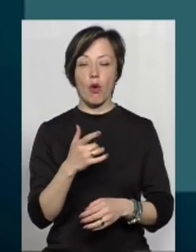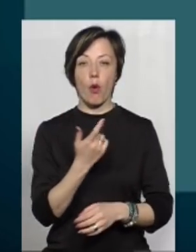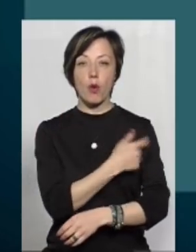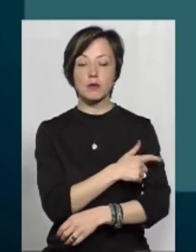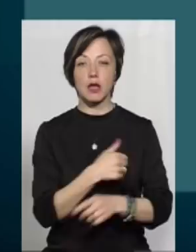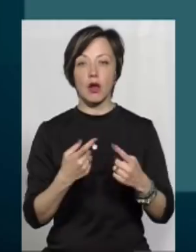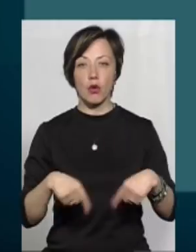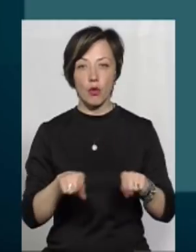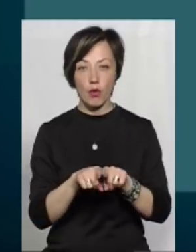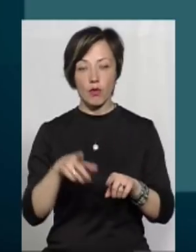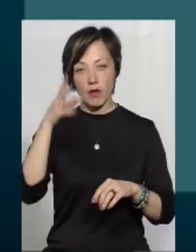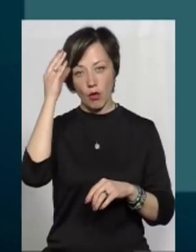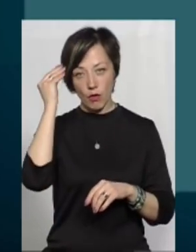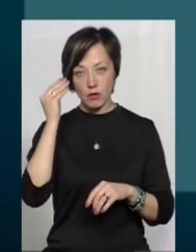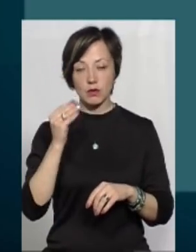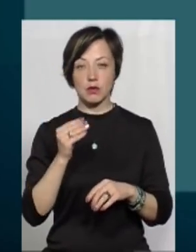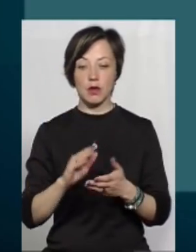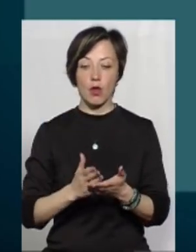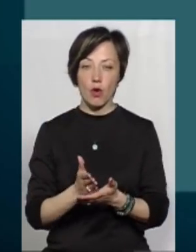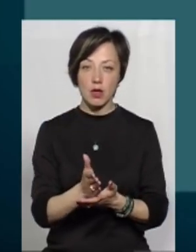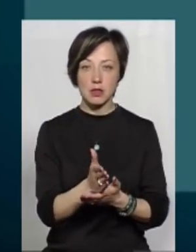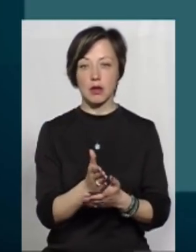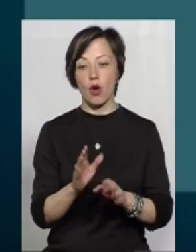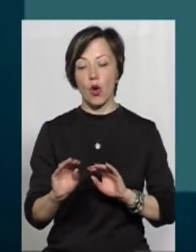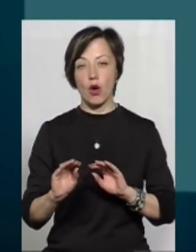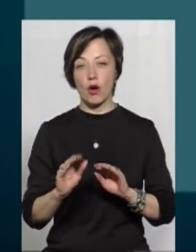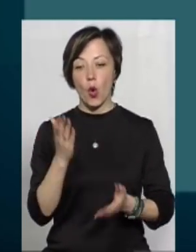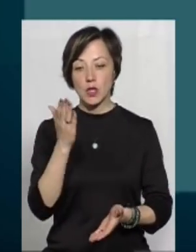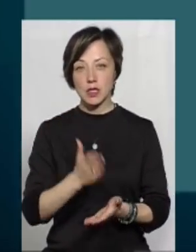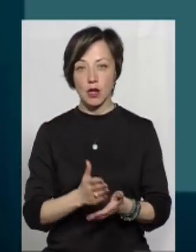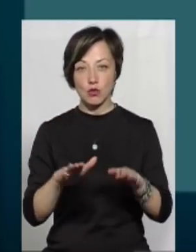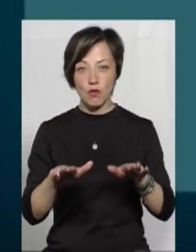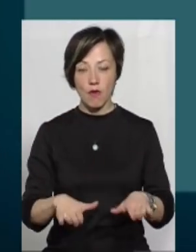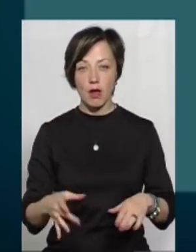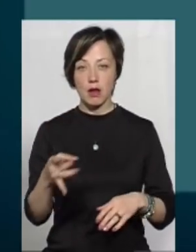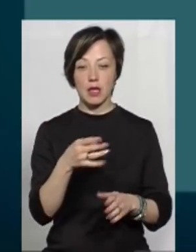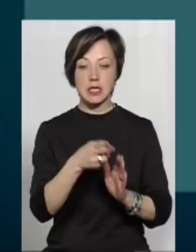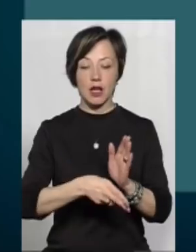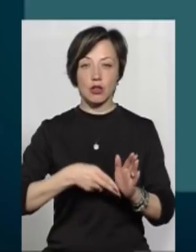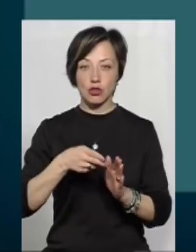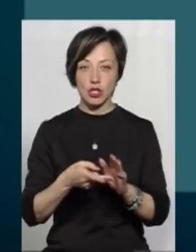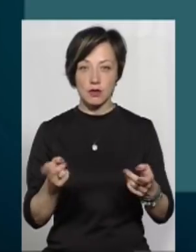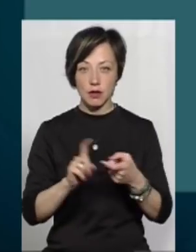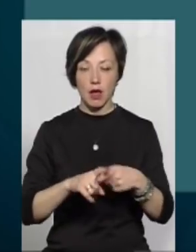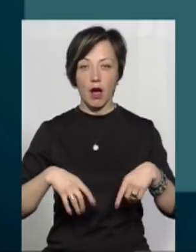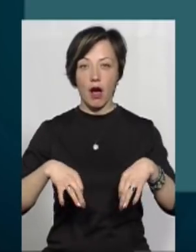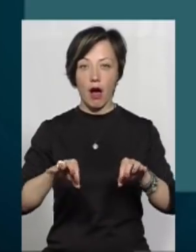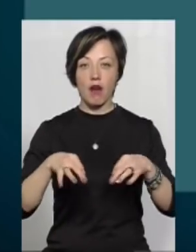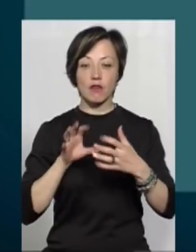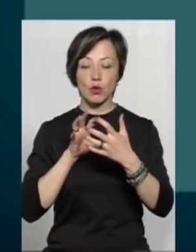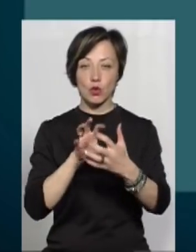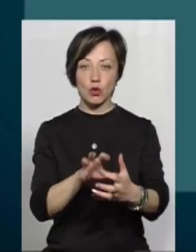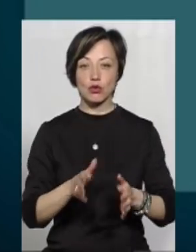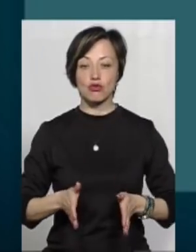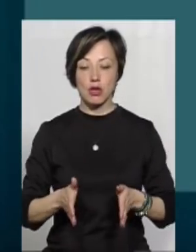базі. Враховуючи логістику, враховуючи розташування нашого району, а це і за бізничні шляхи, і автошляхи, і